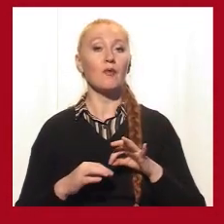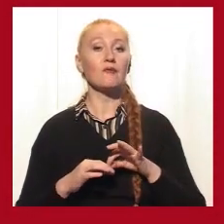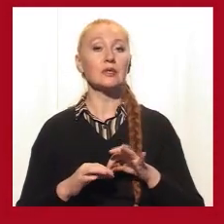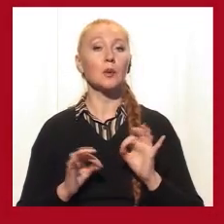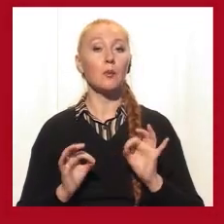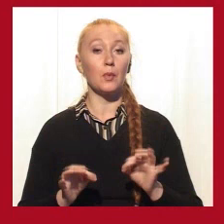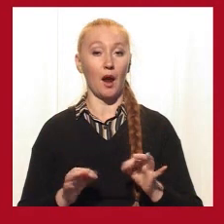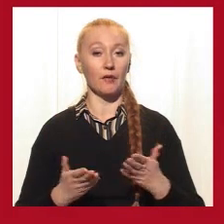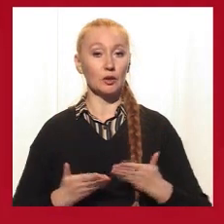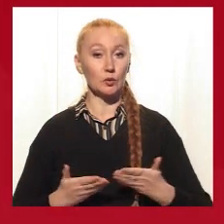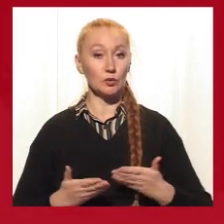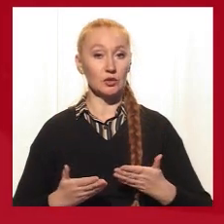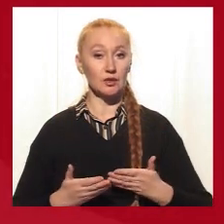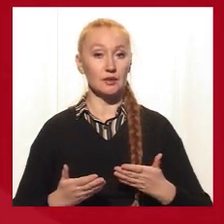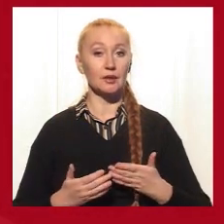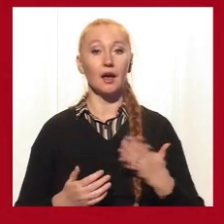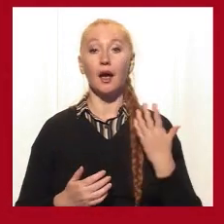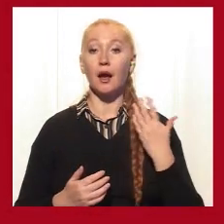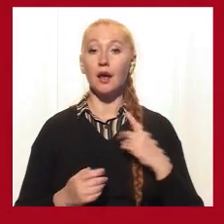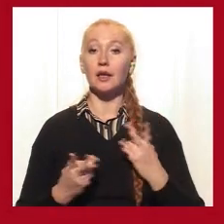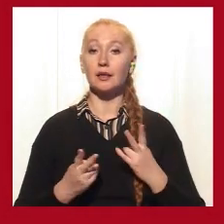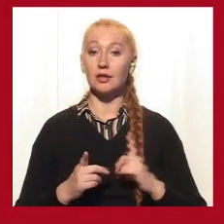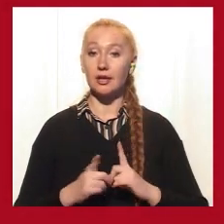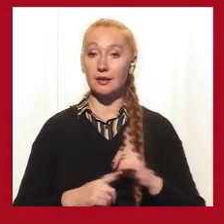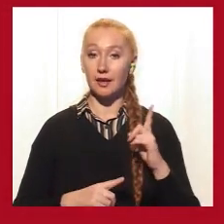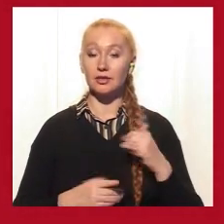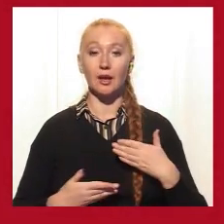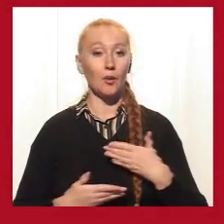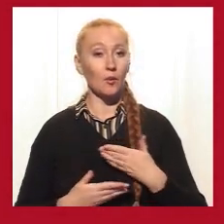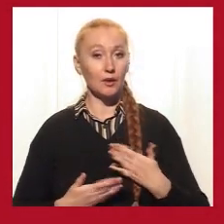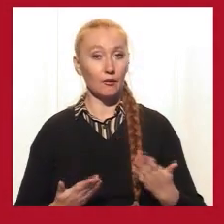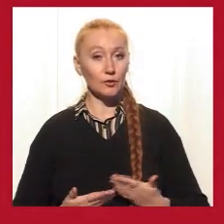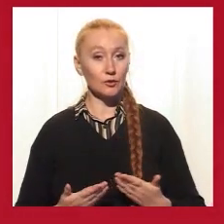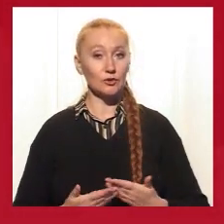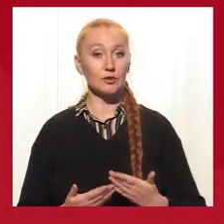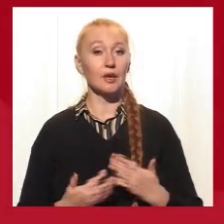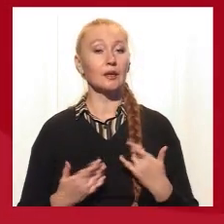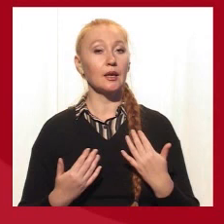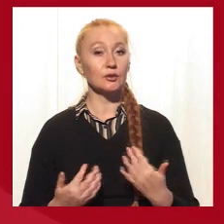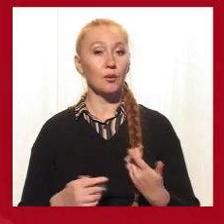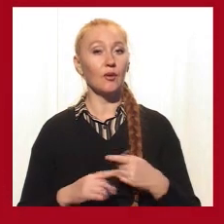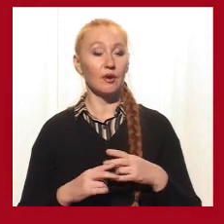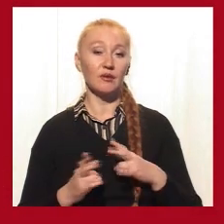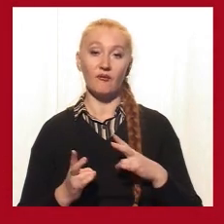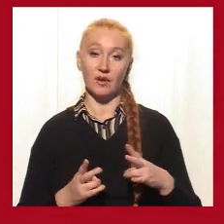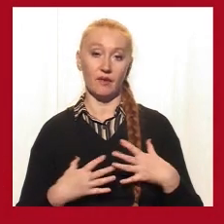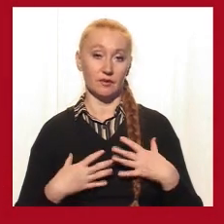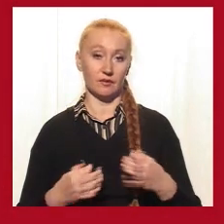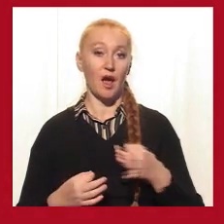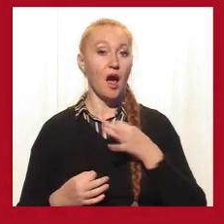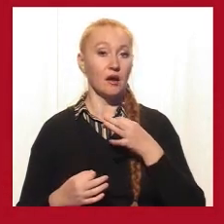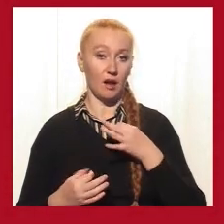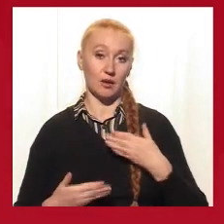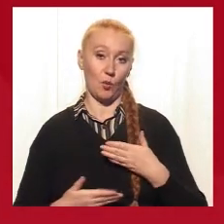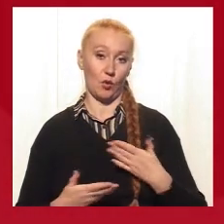правильну життя, коли потрібно починати полову життя, і наскільки це вредить здоров'ю, ранняя